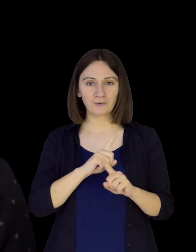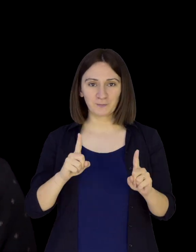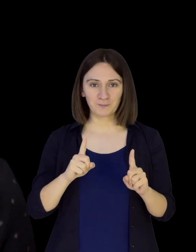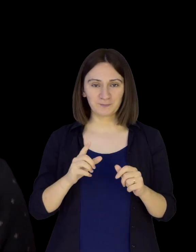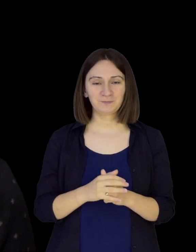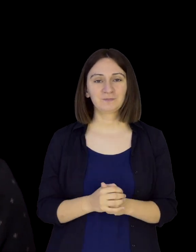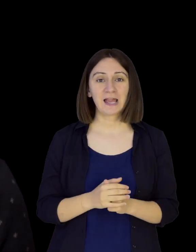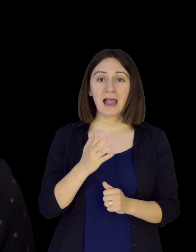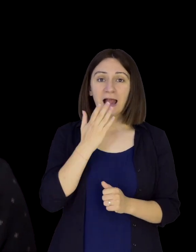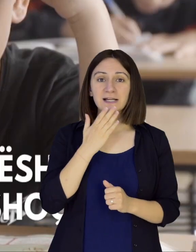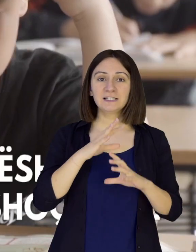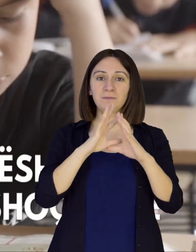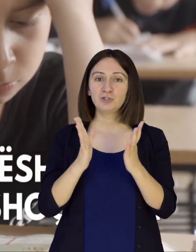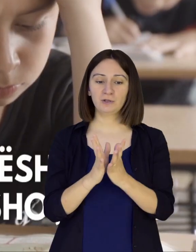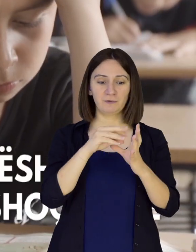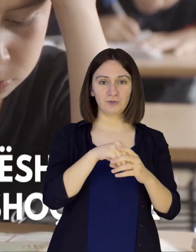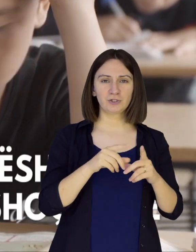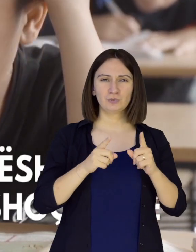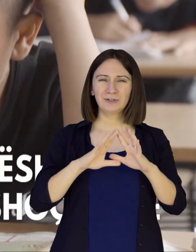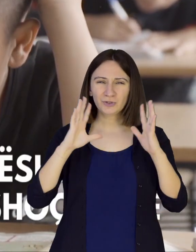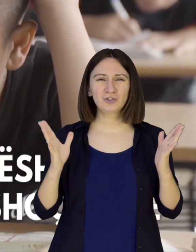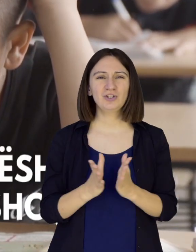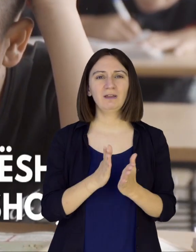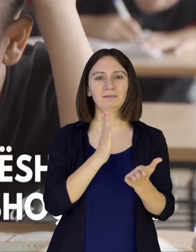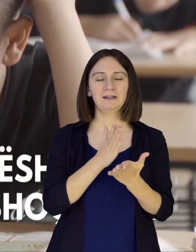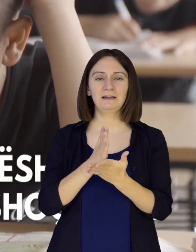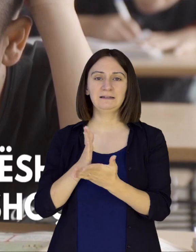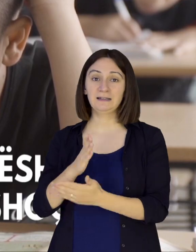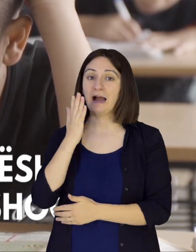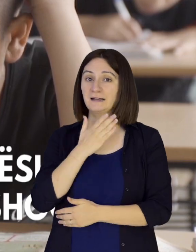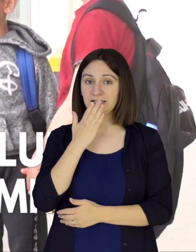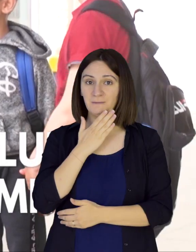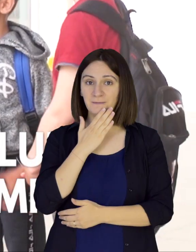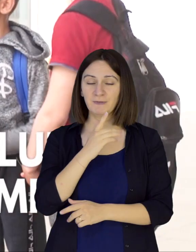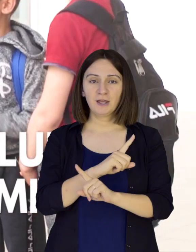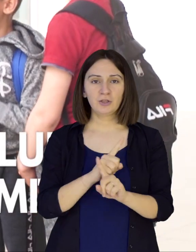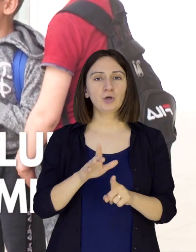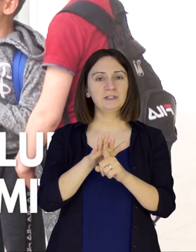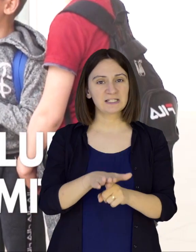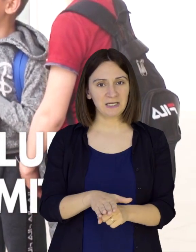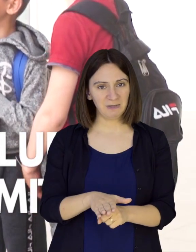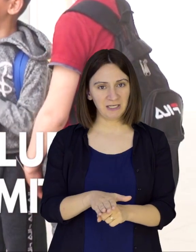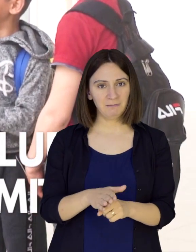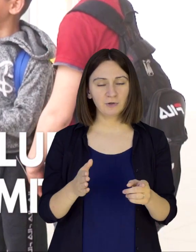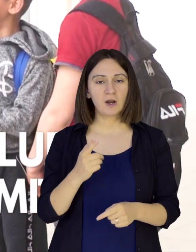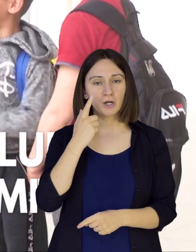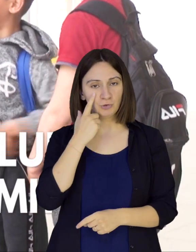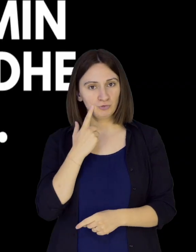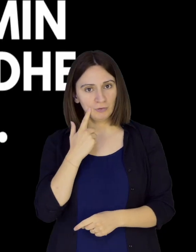fëmijë mos të abraktis shkollën. Arsimi gjithë përfëshires është një drejt me rëndësi për shoqërin, sepse në timonë luftën kundër